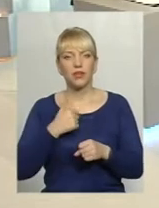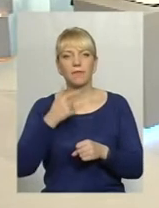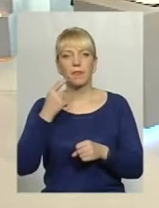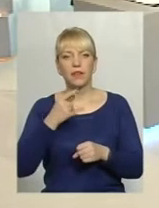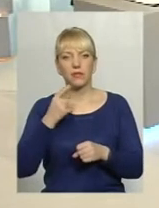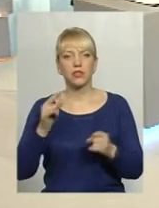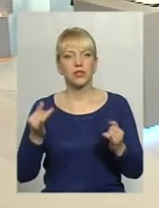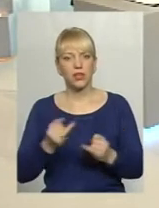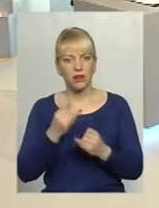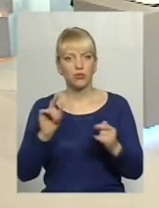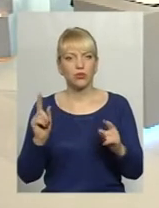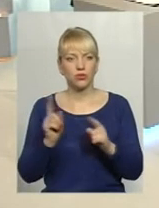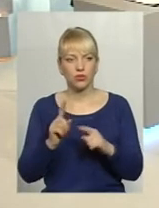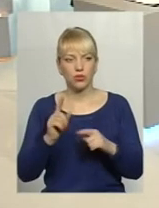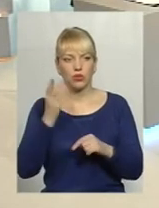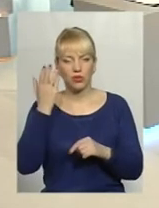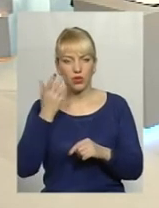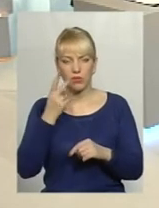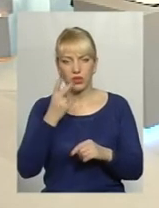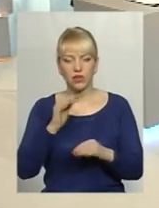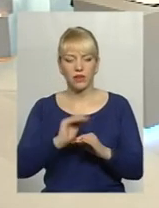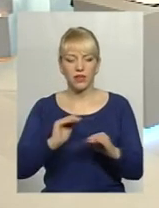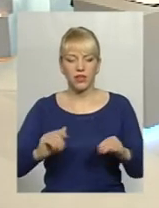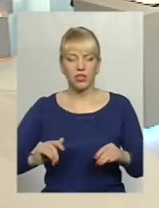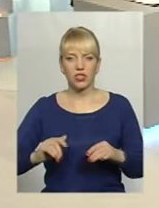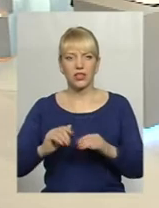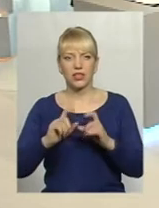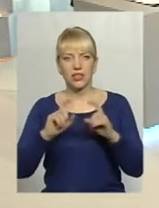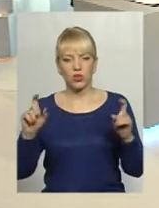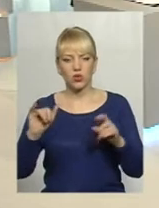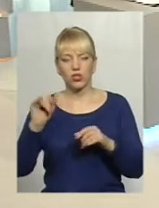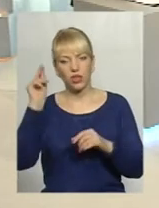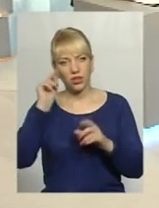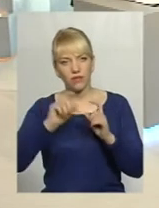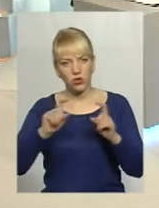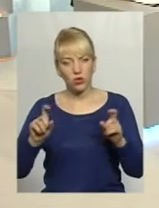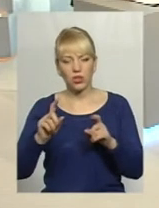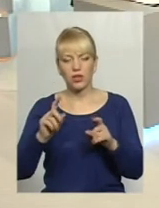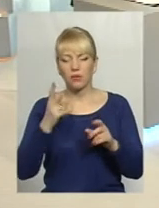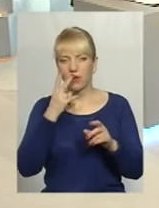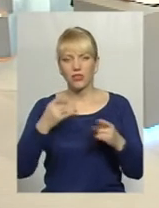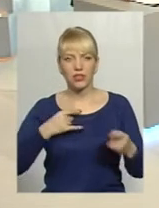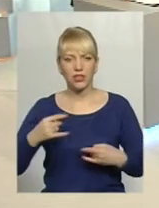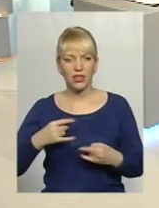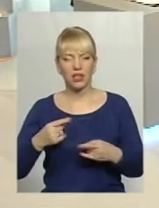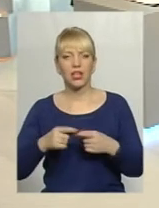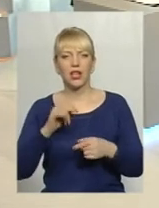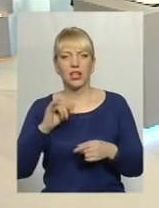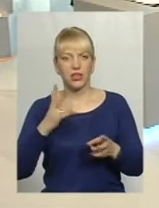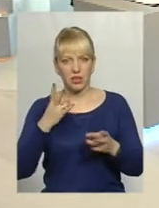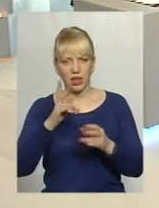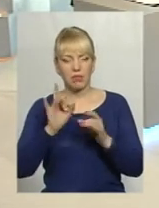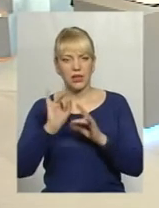коли бачать в садочках і в школах, то потрібно обов'язково про це заявити, тобто, що там дитина з сінцями, чи